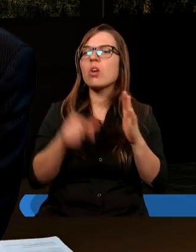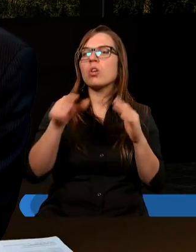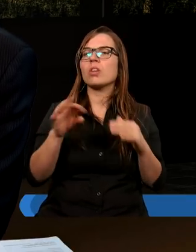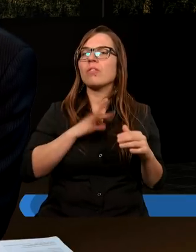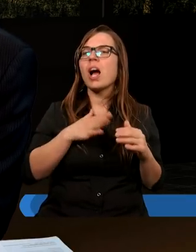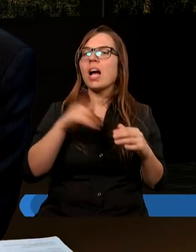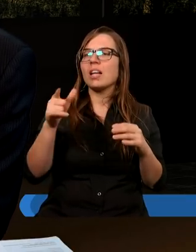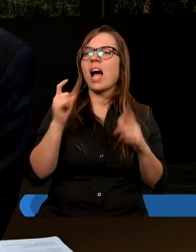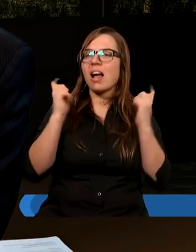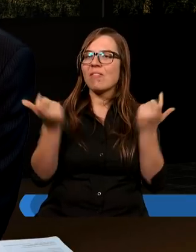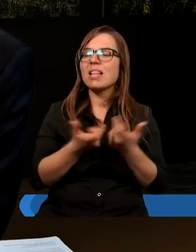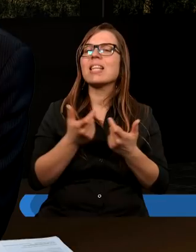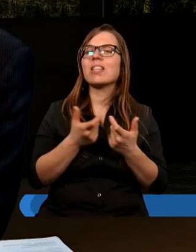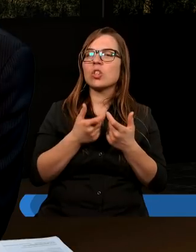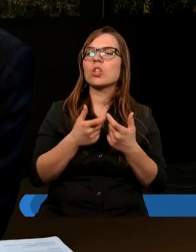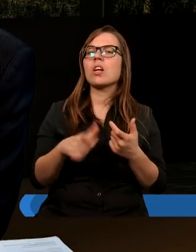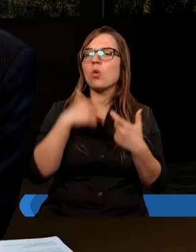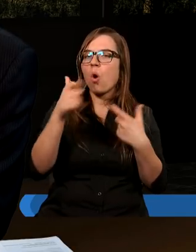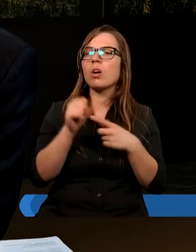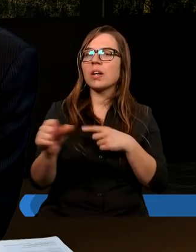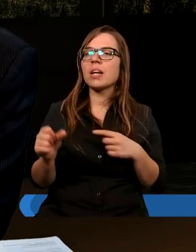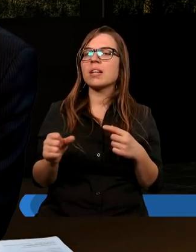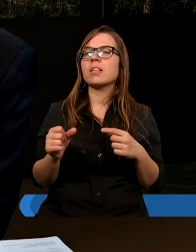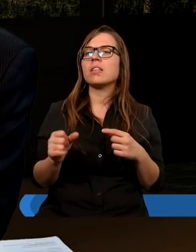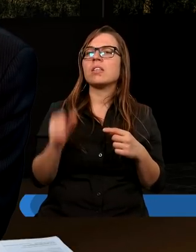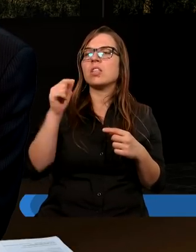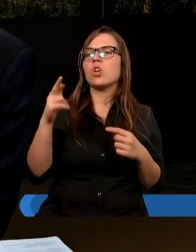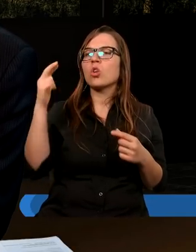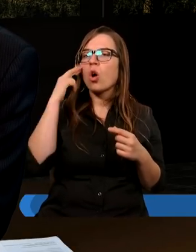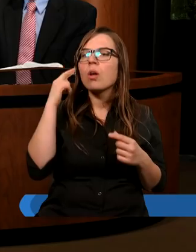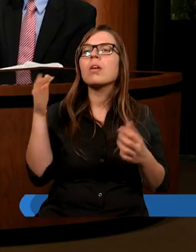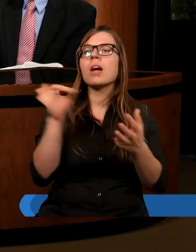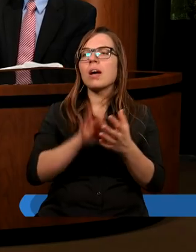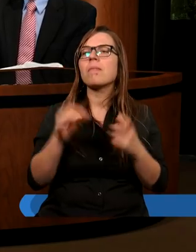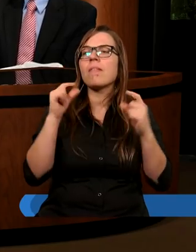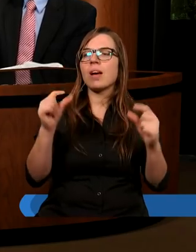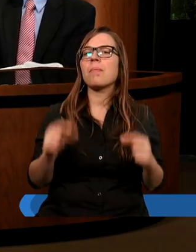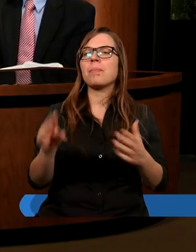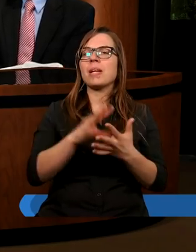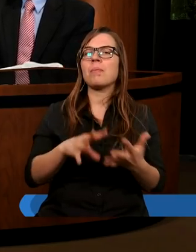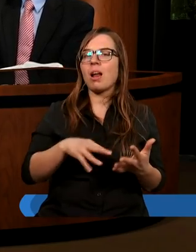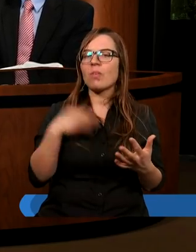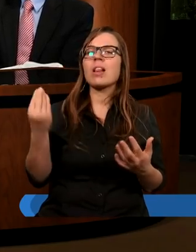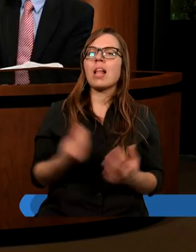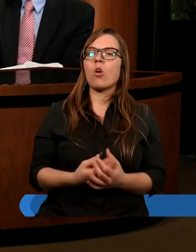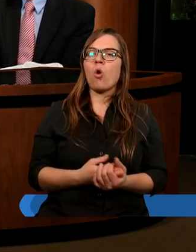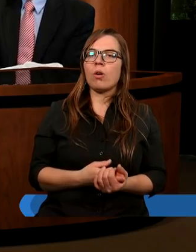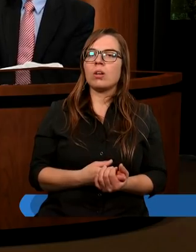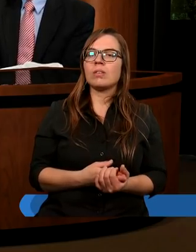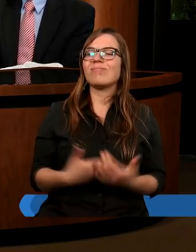społeczności adwentystycznej głoszone, jako zrozumienie pewnych fragmentów Pisma Świętego.